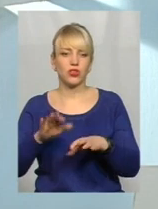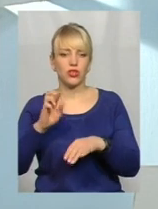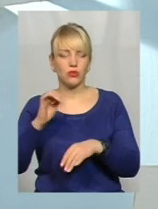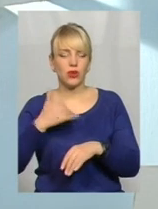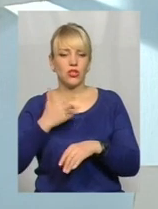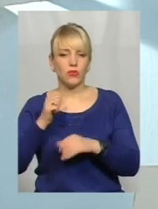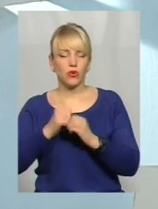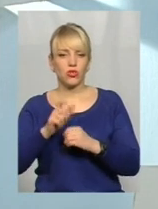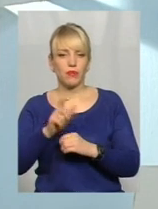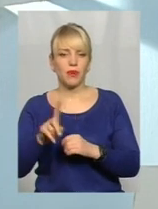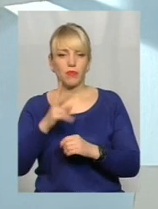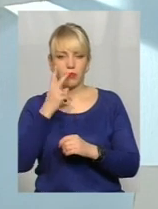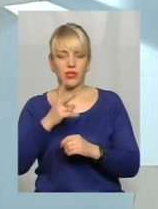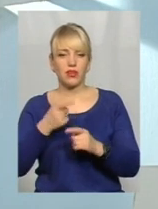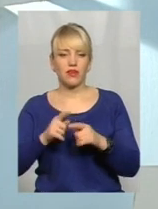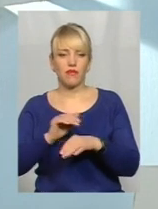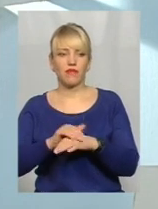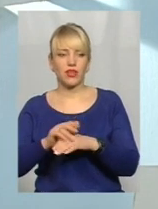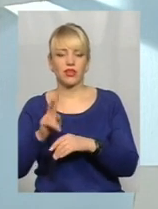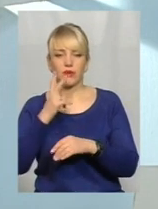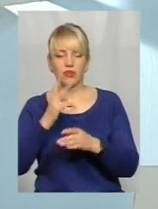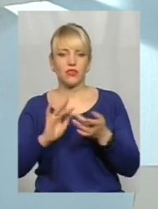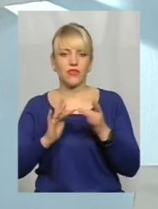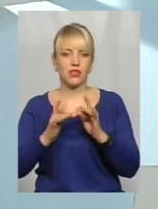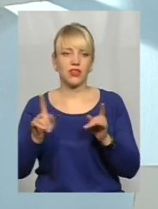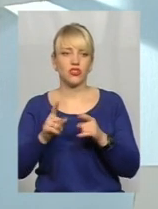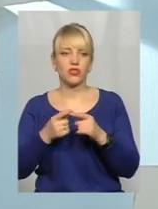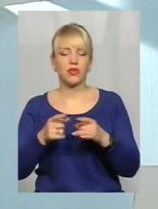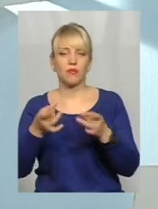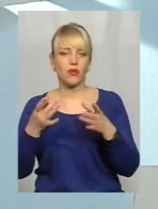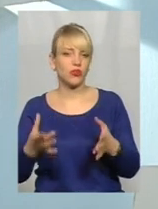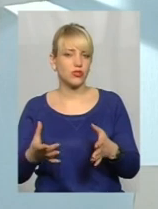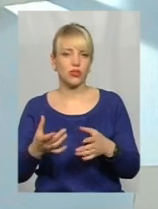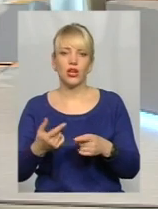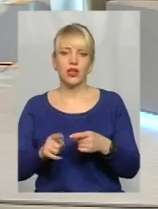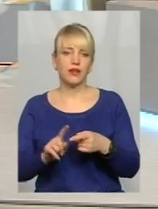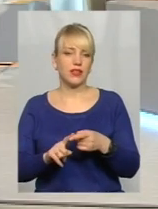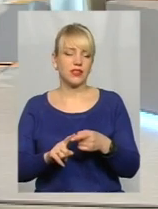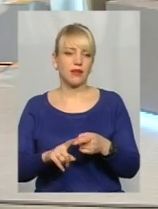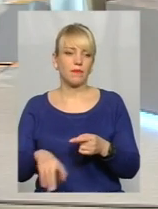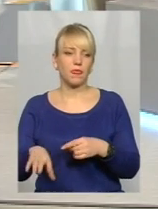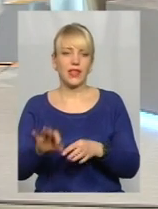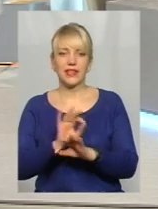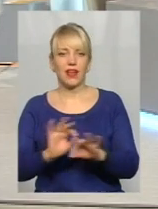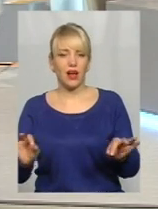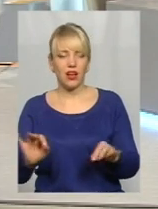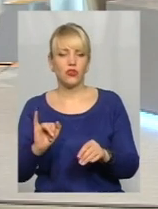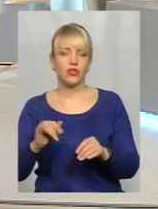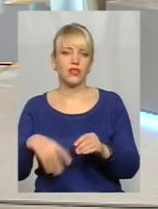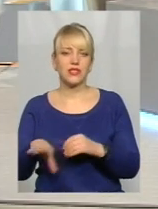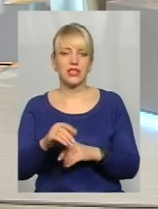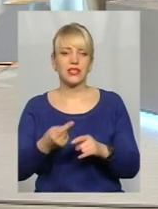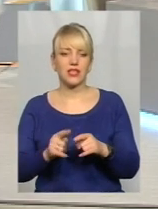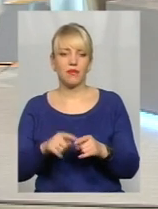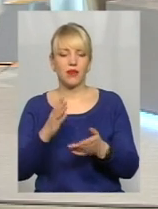перевіляв ті факти, які бачать в інтернеті, про те, що все дуже просто, все дуже ідеально. Тобто все це